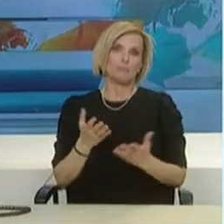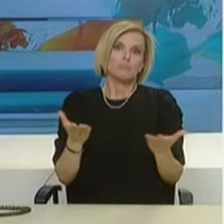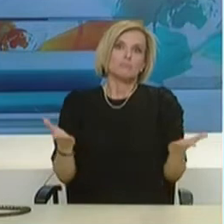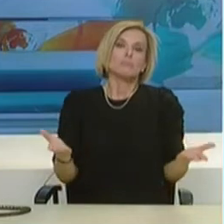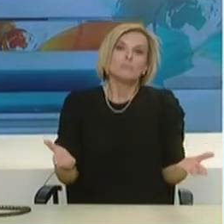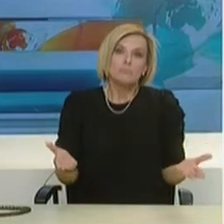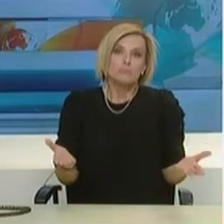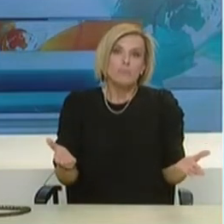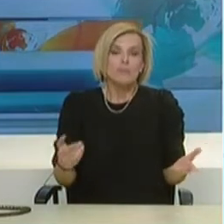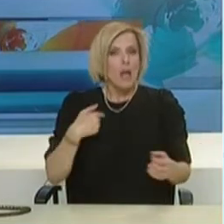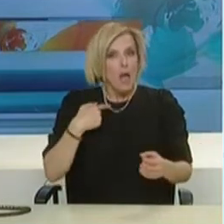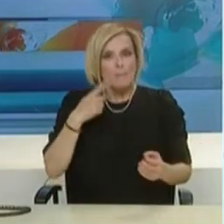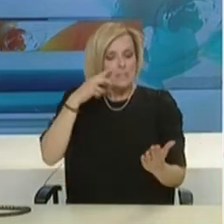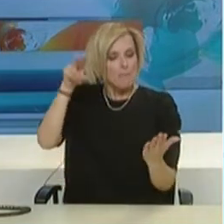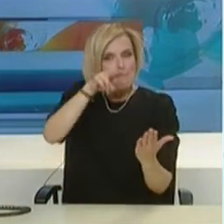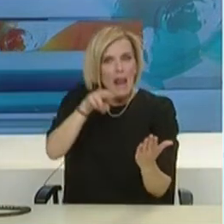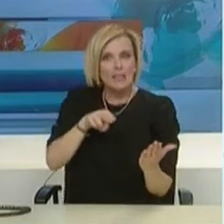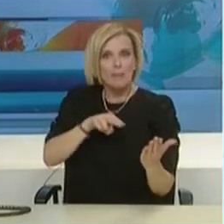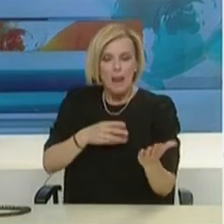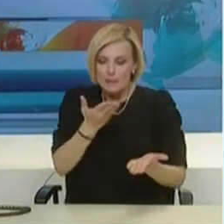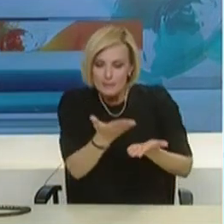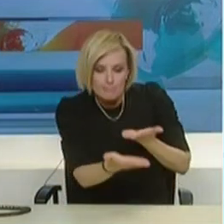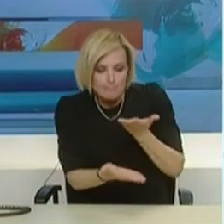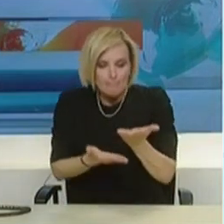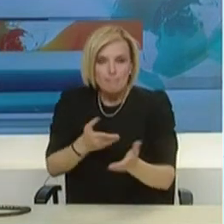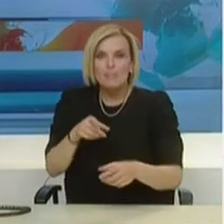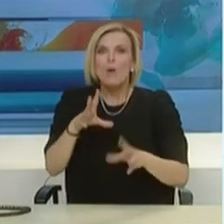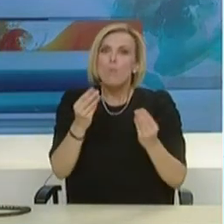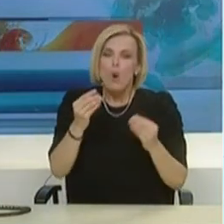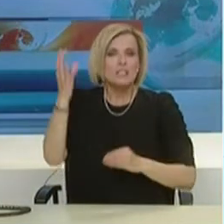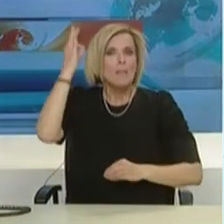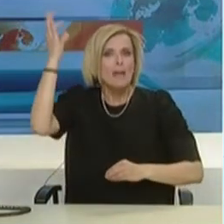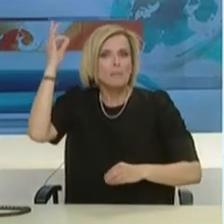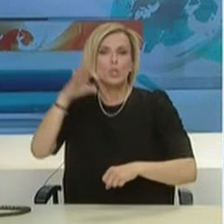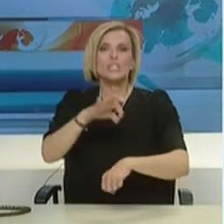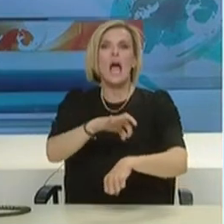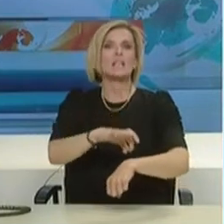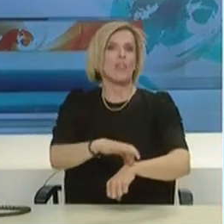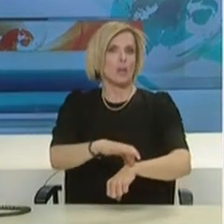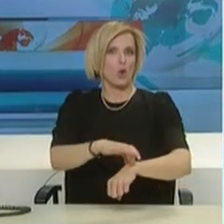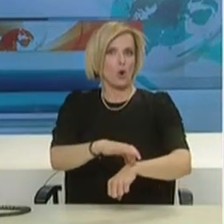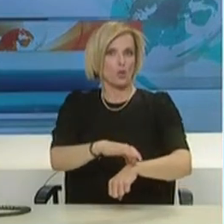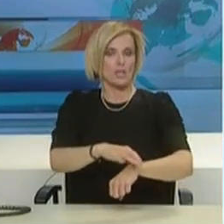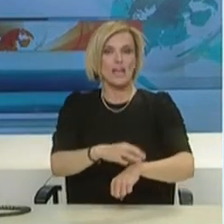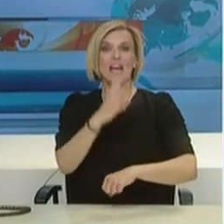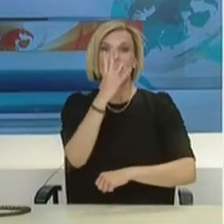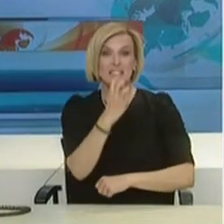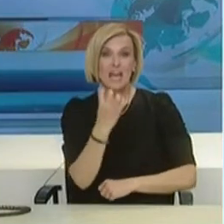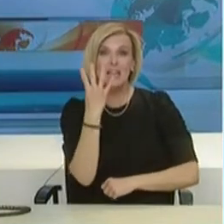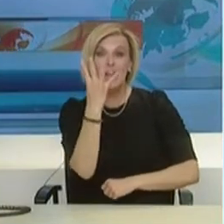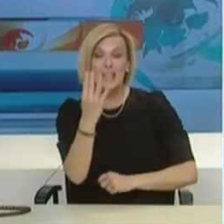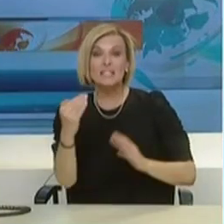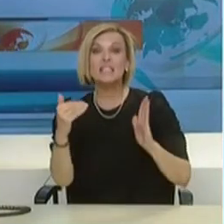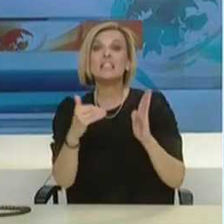Στη μεγαλύτερη κλινική μελέτη ασθενών που ήταν επιβεβαιωμένες περιπτώσεις της νόσου, 44.000